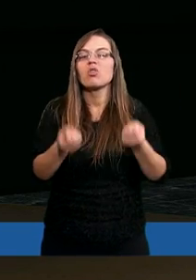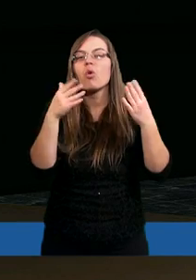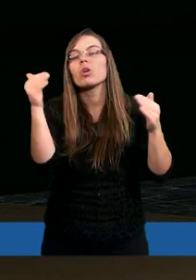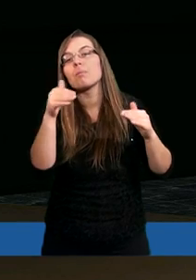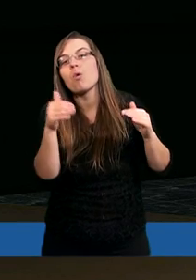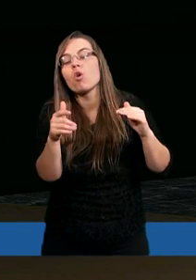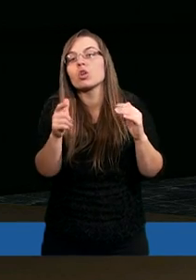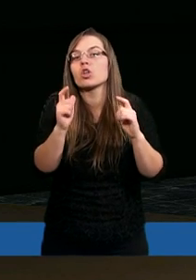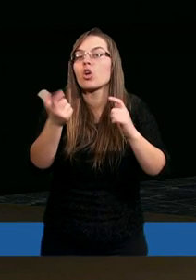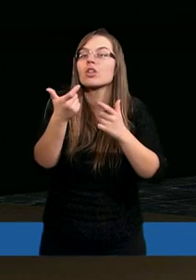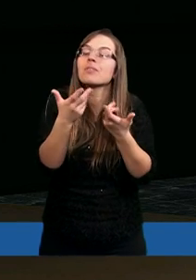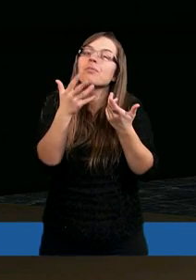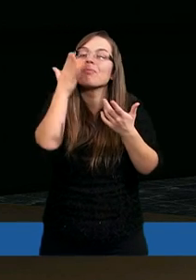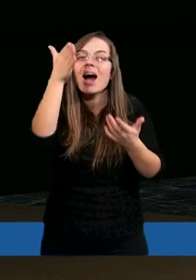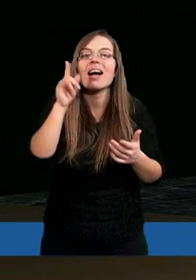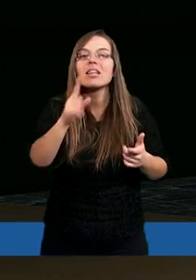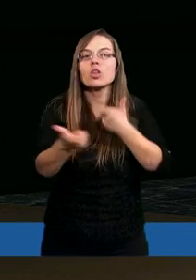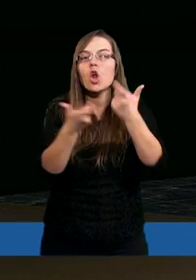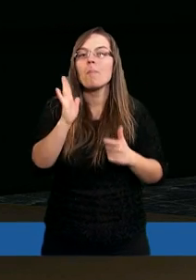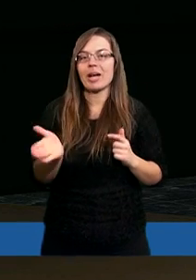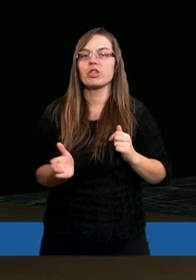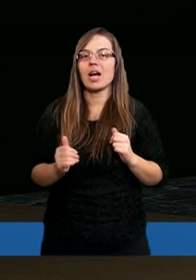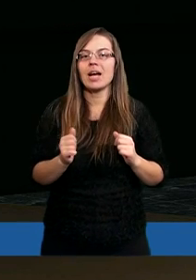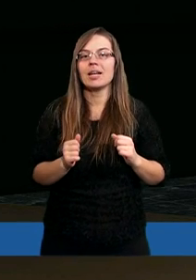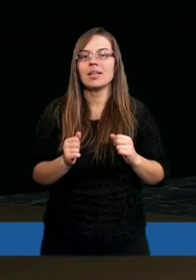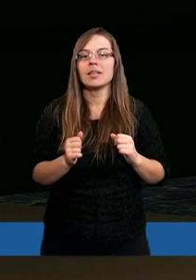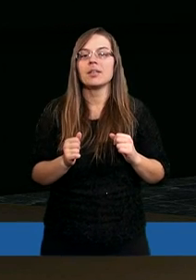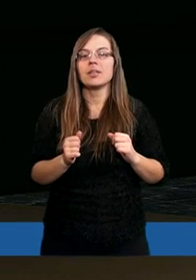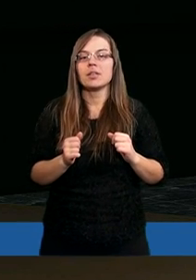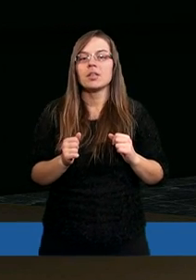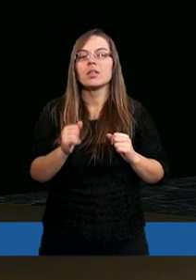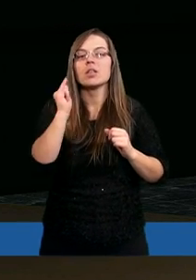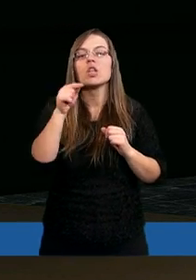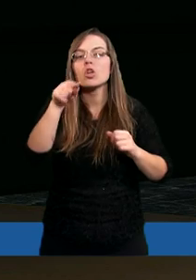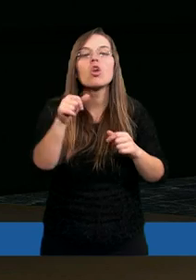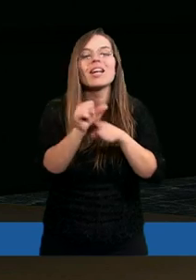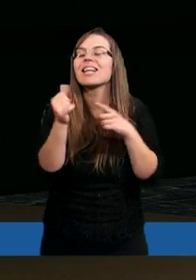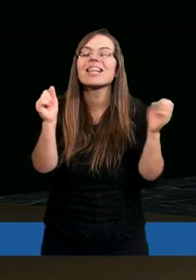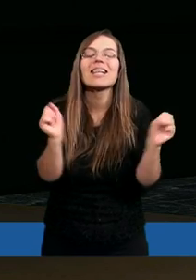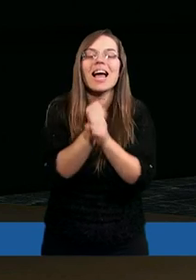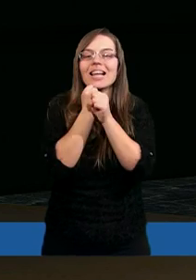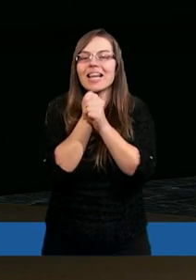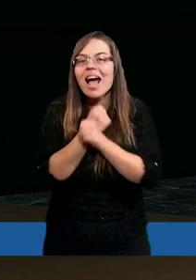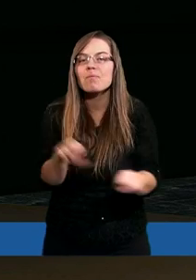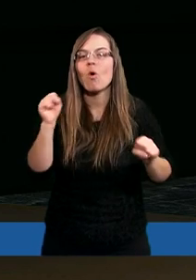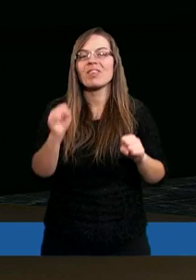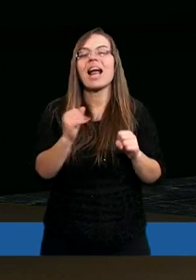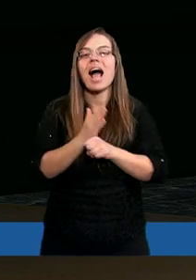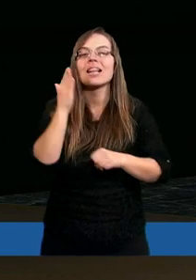które są może jeszcze potworniejsze. Ale to jest niesamowita